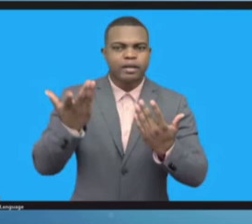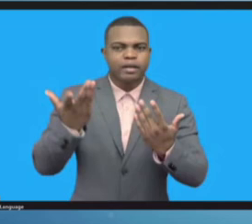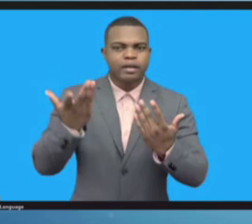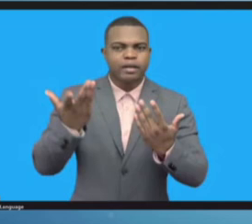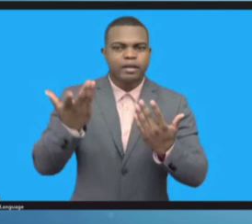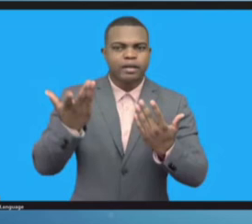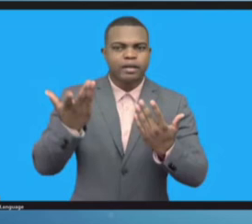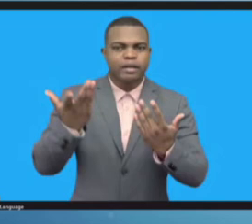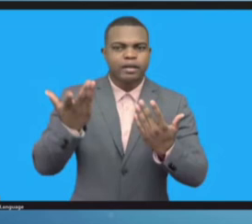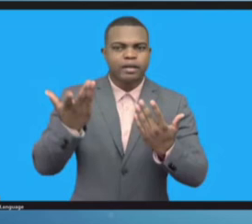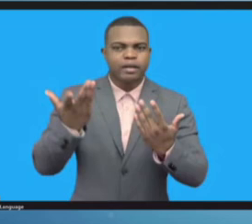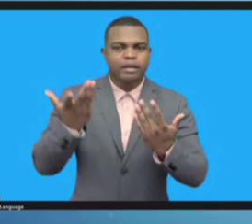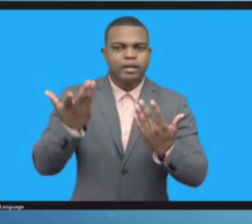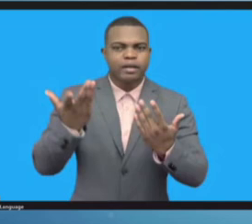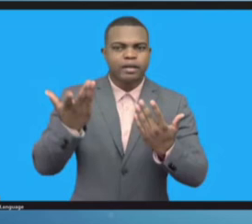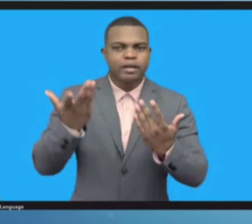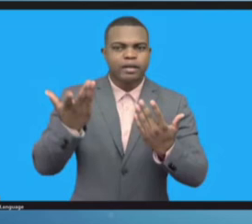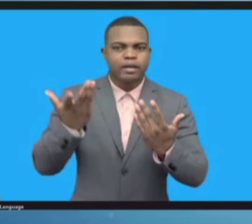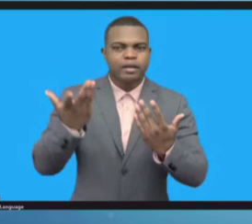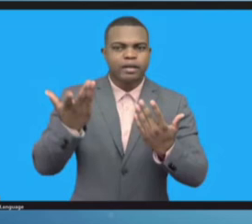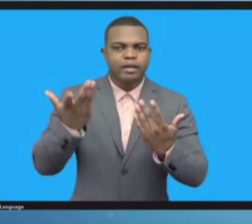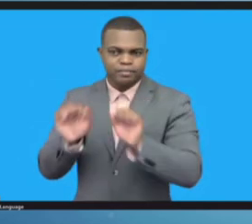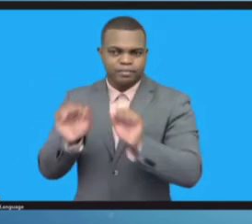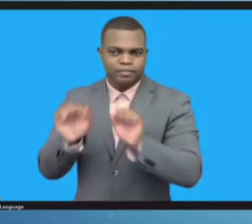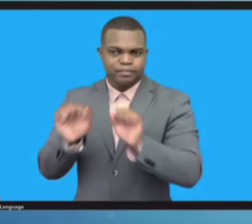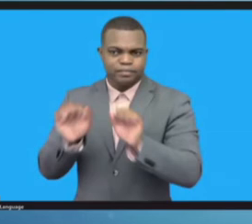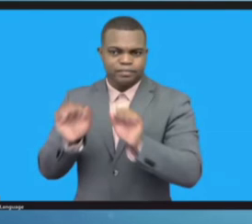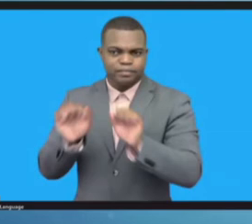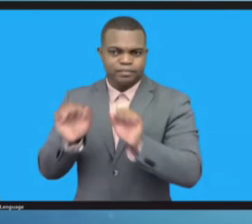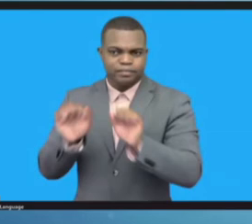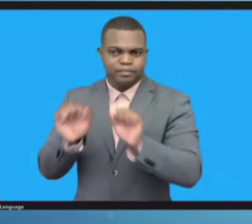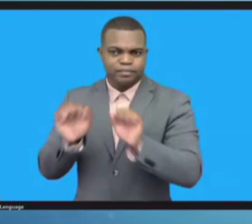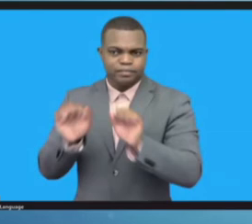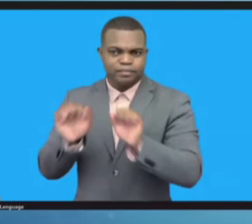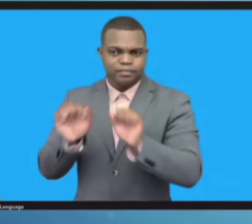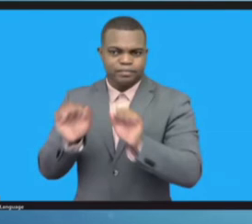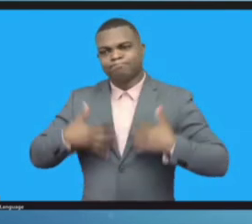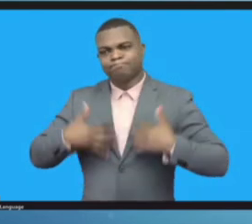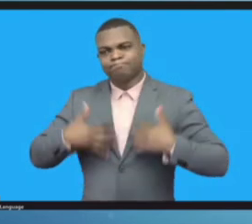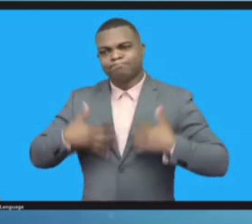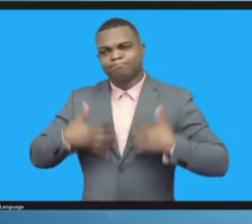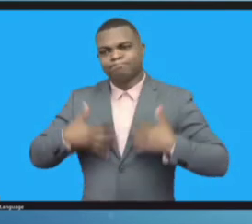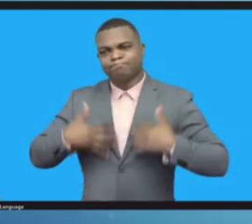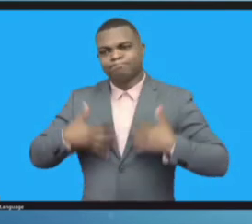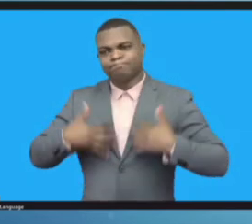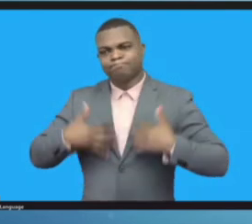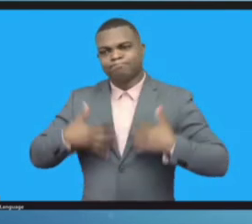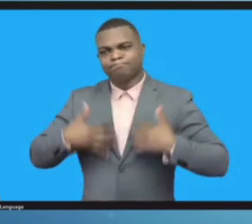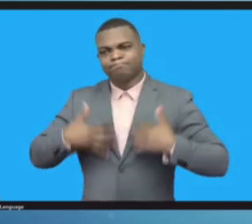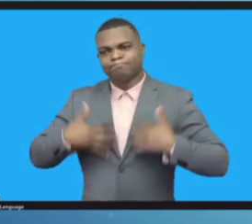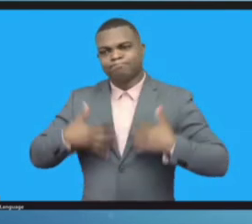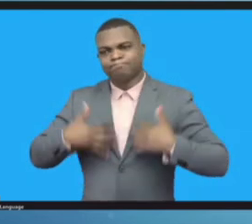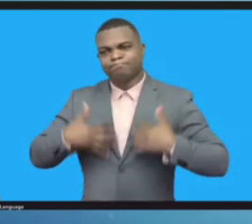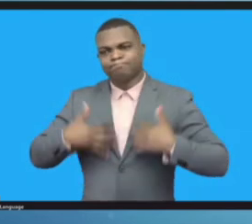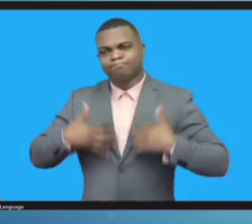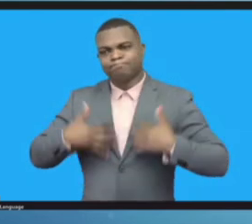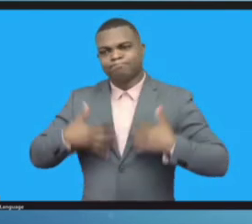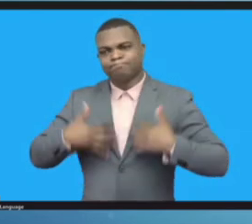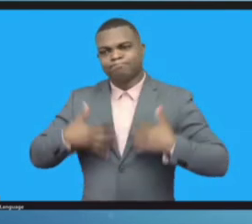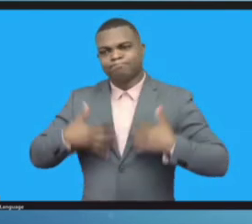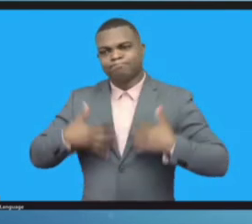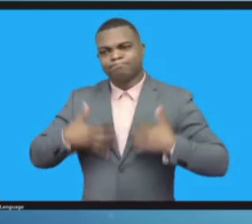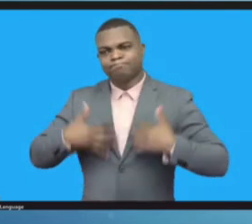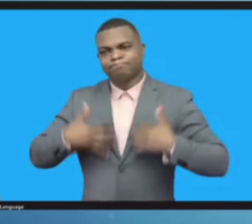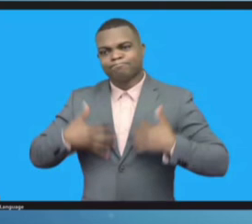مستقبلنا الرقمي للجميع ونحن نشارك نرجو التواصل إلى هذا الميثاق مع الحكومات